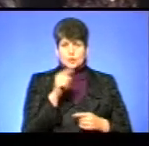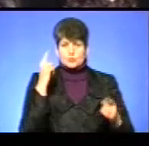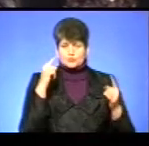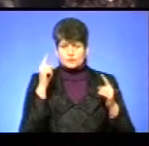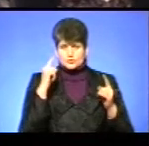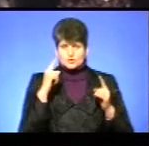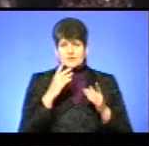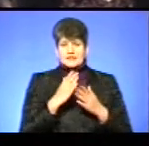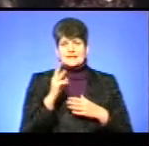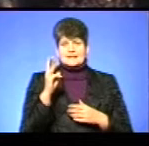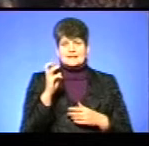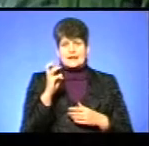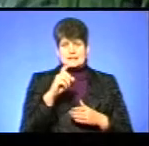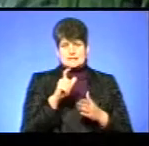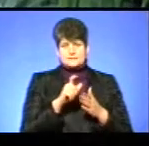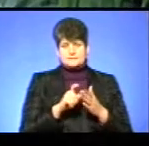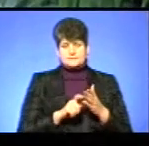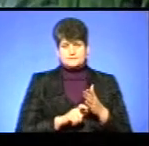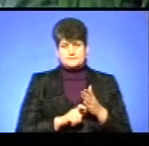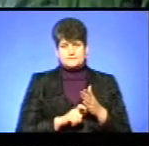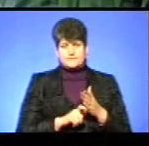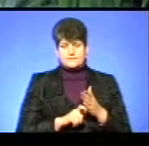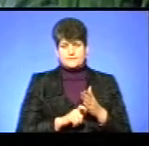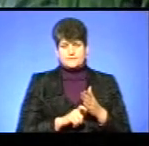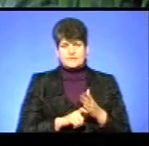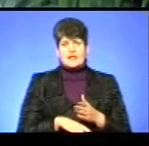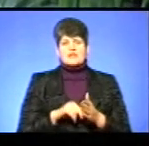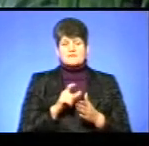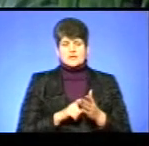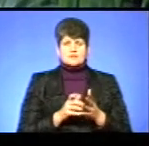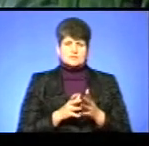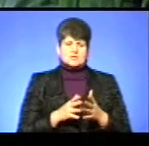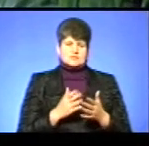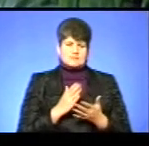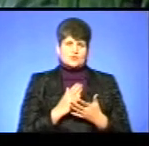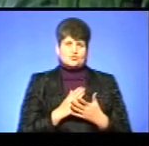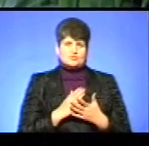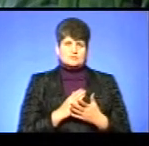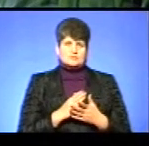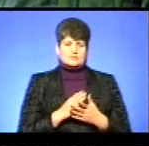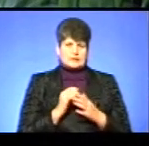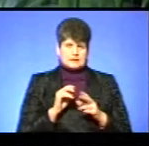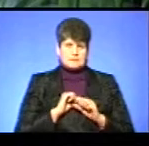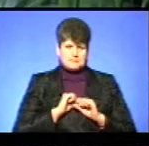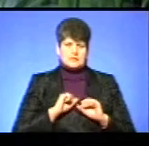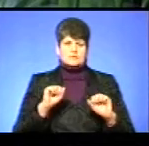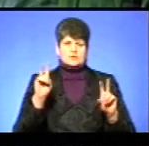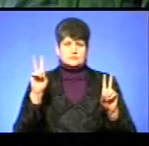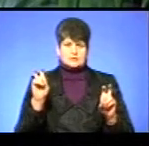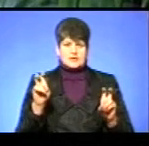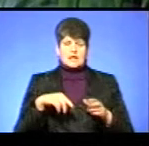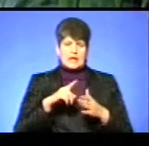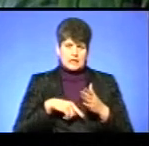доробку 300 поезій. Вірші в основному мають патріотичну тематику, багато, також релігійного